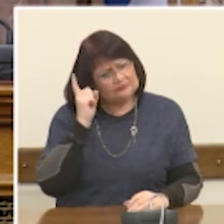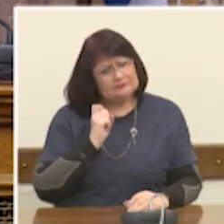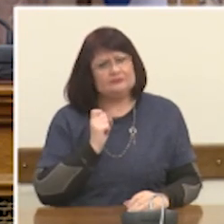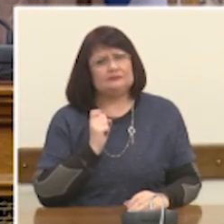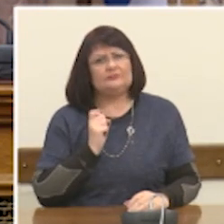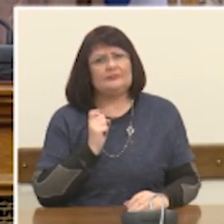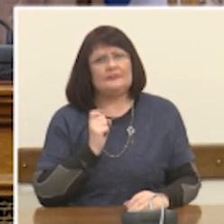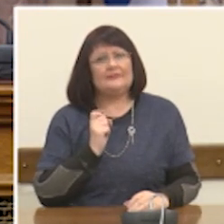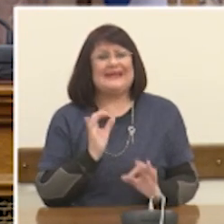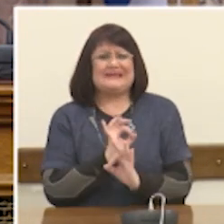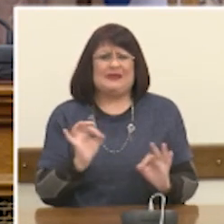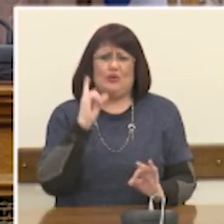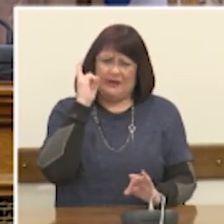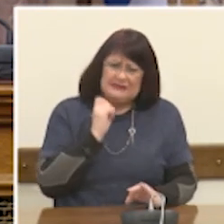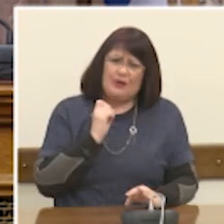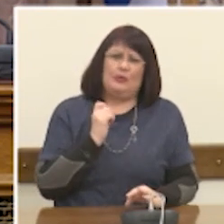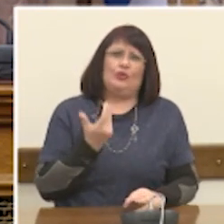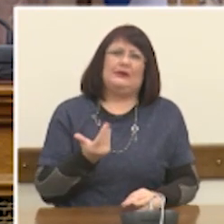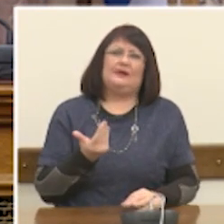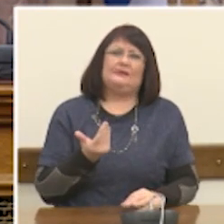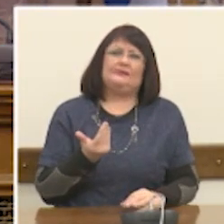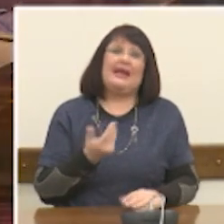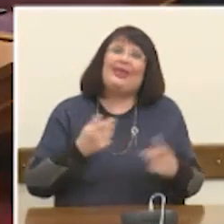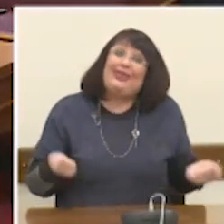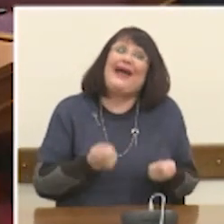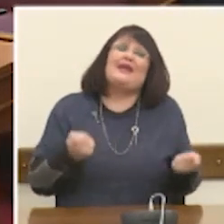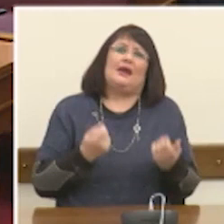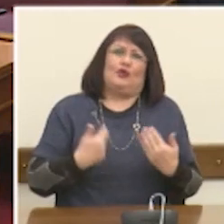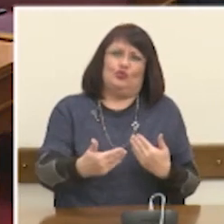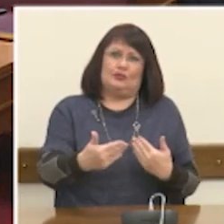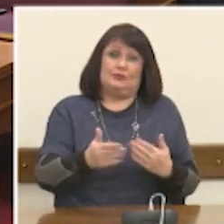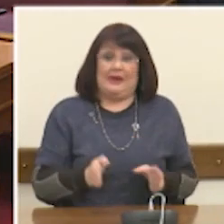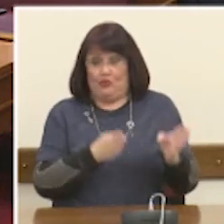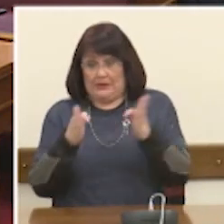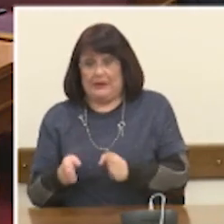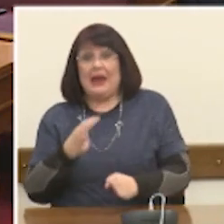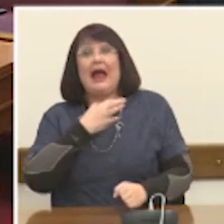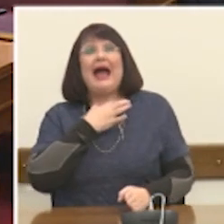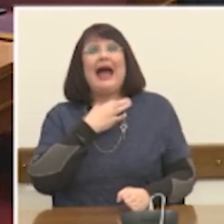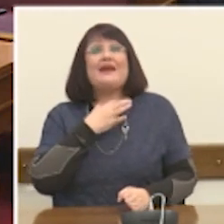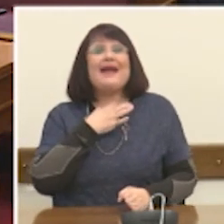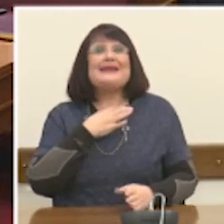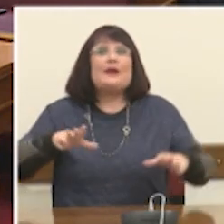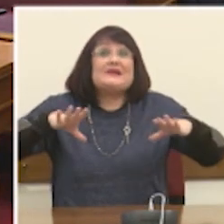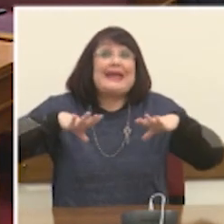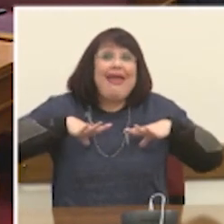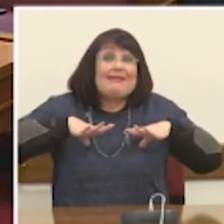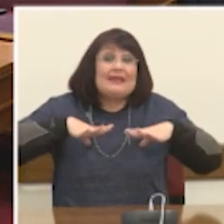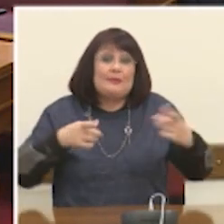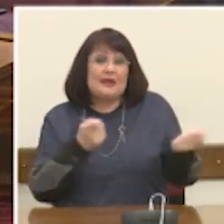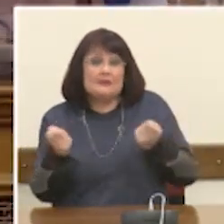σιγουριά ότι θα συμβούν, με την ανάγκη να είμαστε έτοιμοι να διαχειριστούμε το απρόπτω.